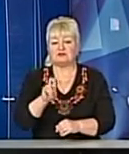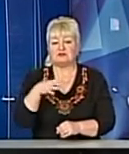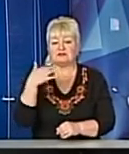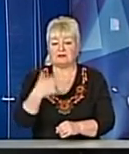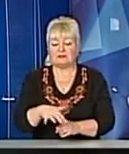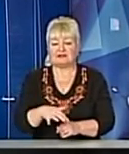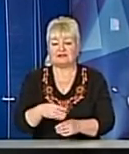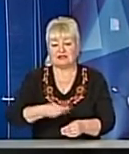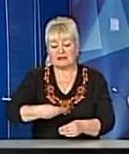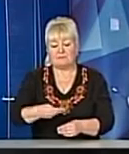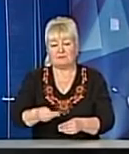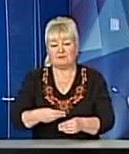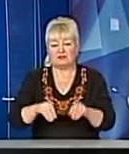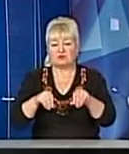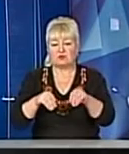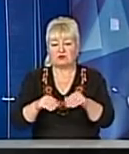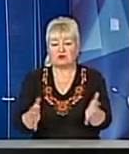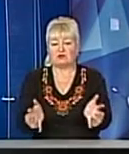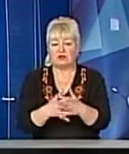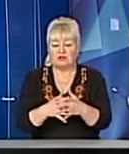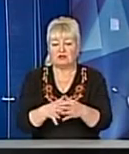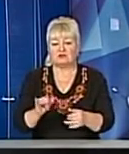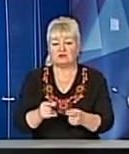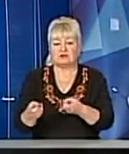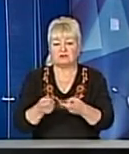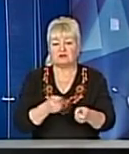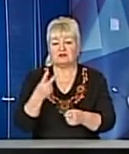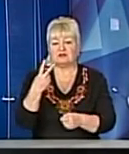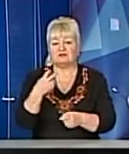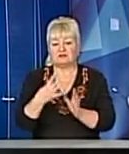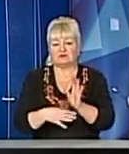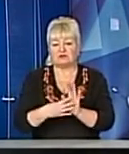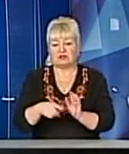-соріної суміші і задіяно для ручної підсипки 299 людей